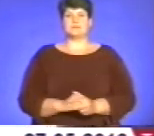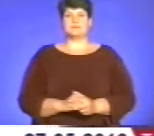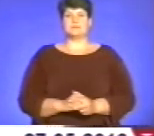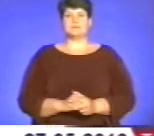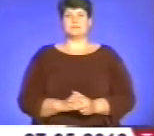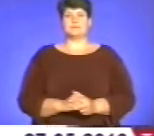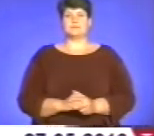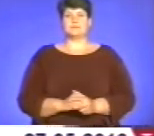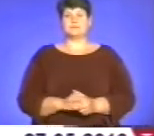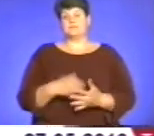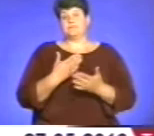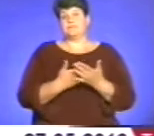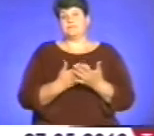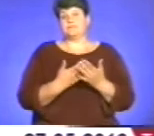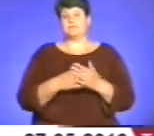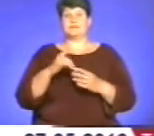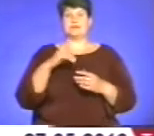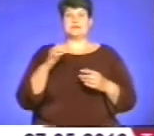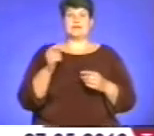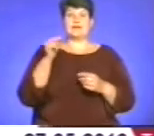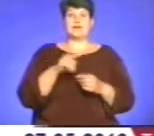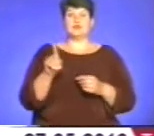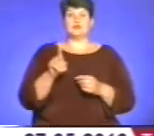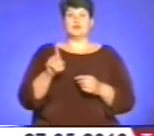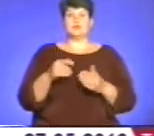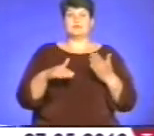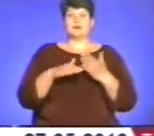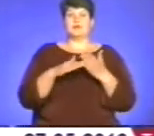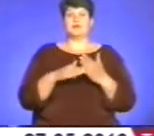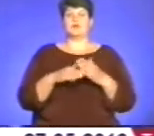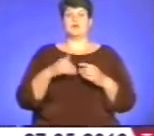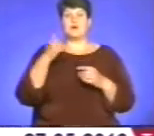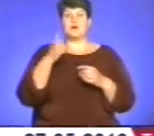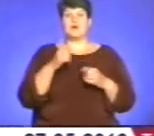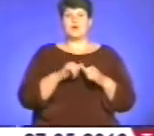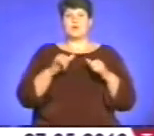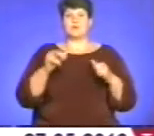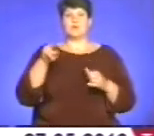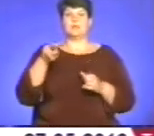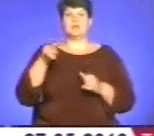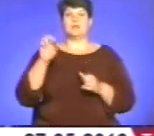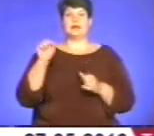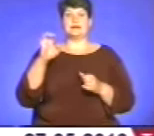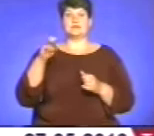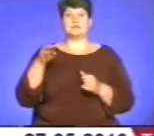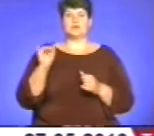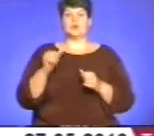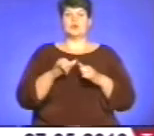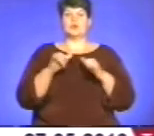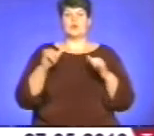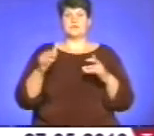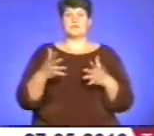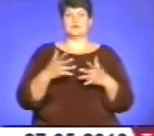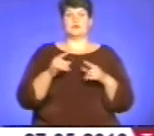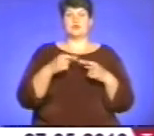Будь за те, що спиряло розвитку пласту. На протязі року організували ряд акцій, як для міста,